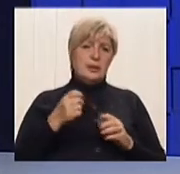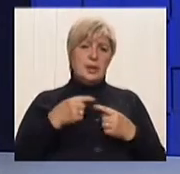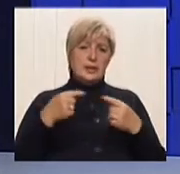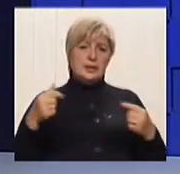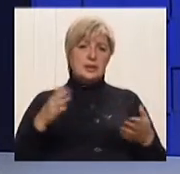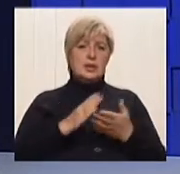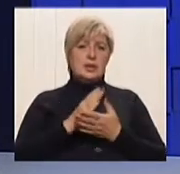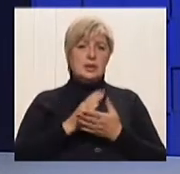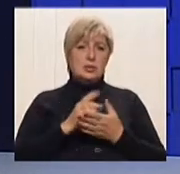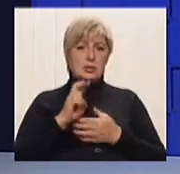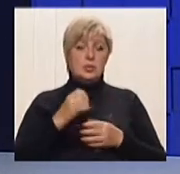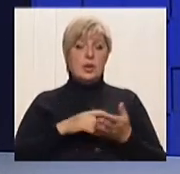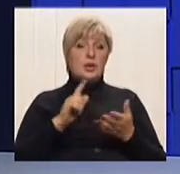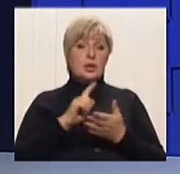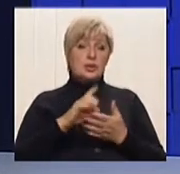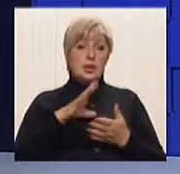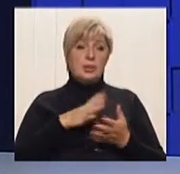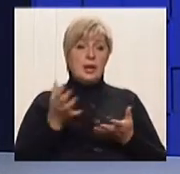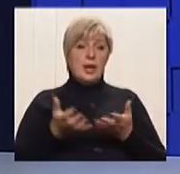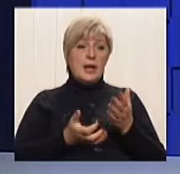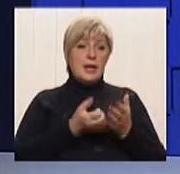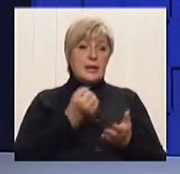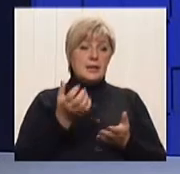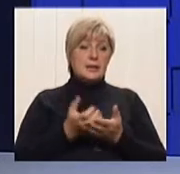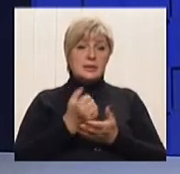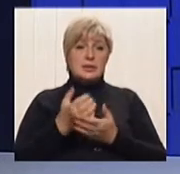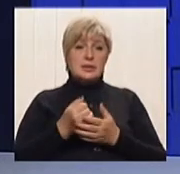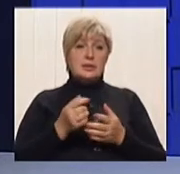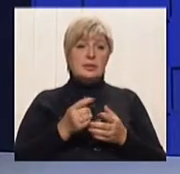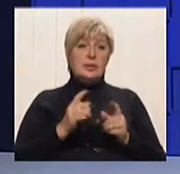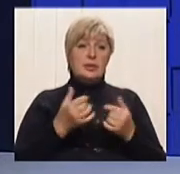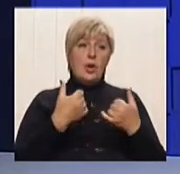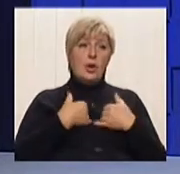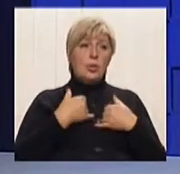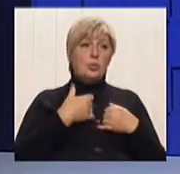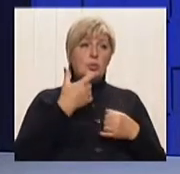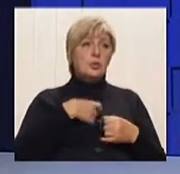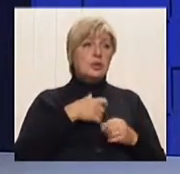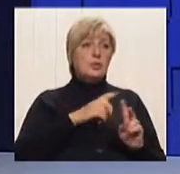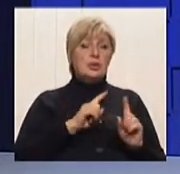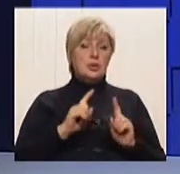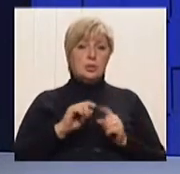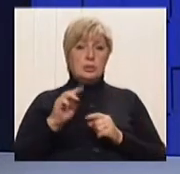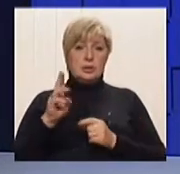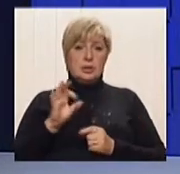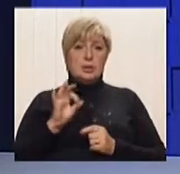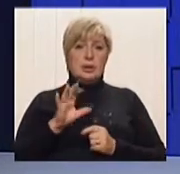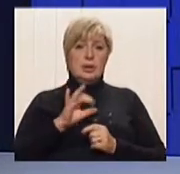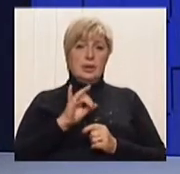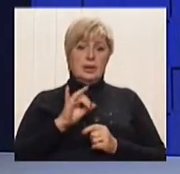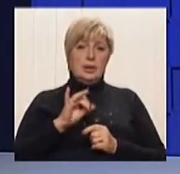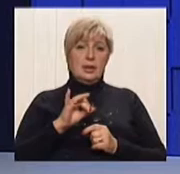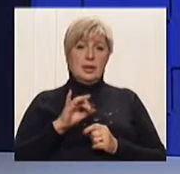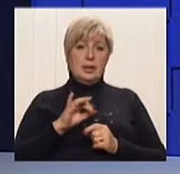служби, вони повинні були вискивати щось у себе. Понимаєте? І все